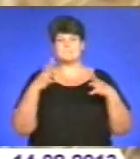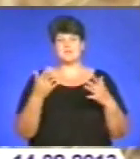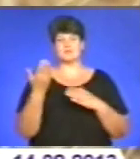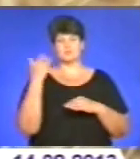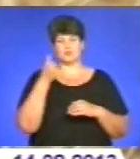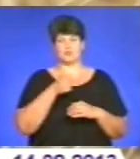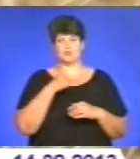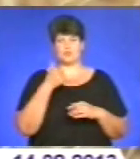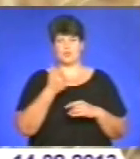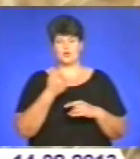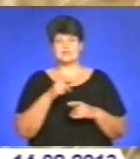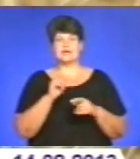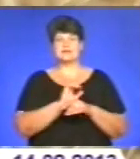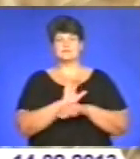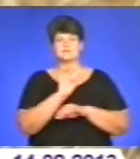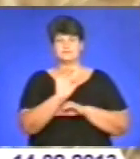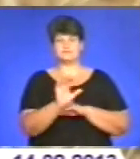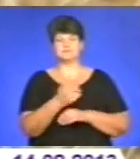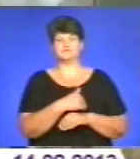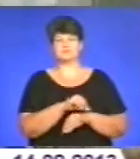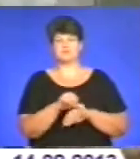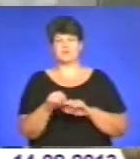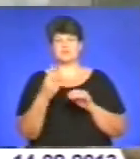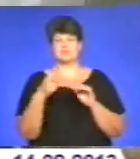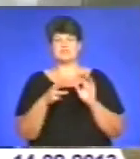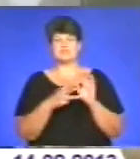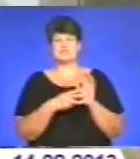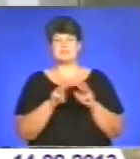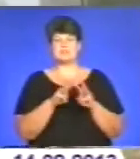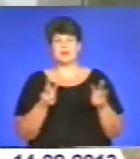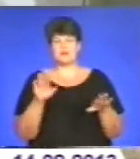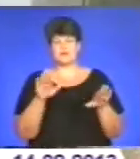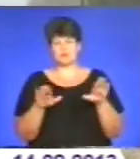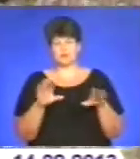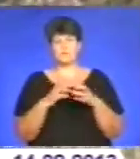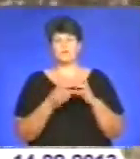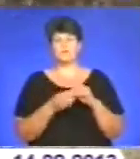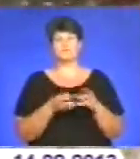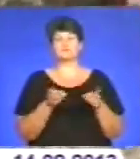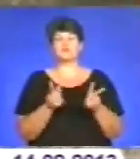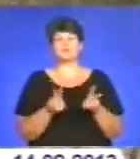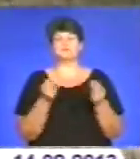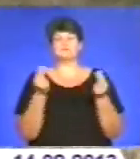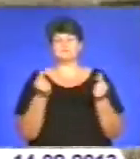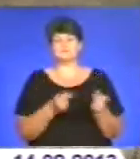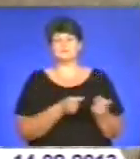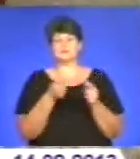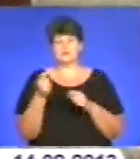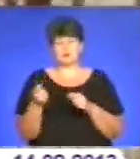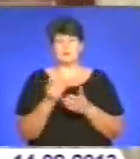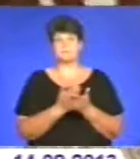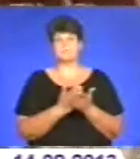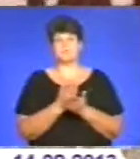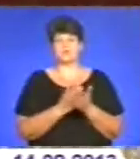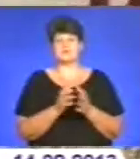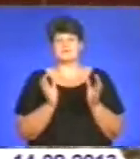Присяжнюк. Експортувати планують 28 мільйонів тонн. Проблемним лишається питання тарифів на перевезення зернових, а також розцінки на послуги